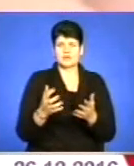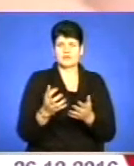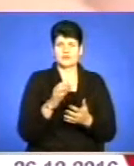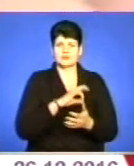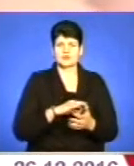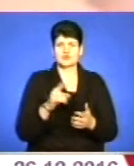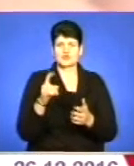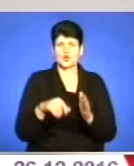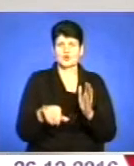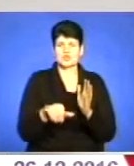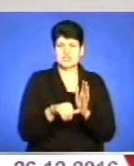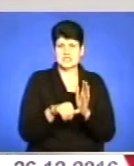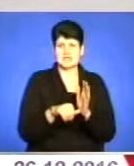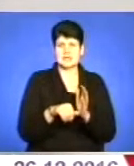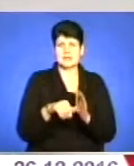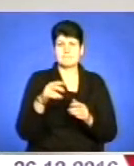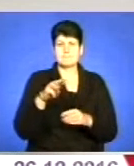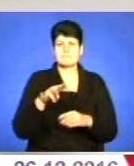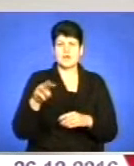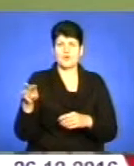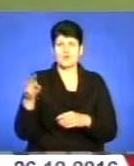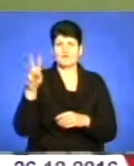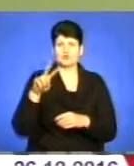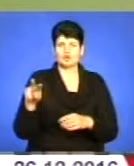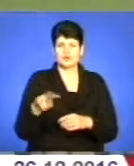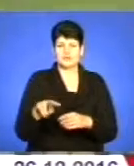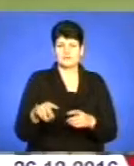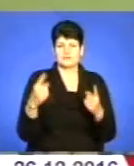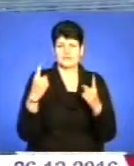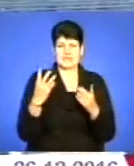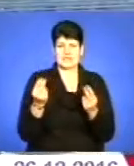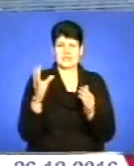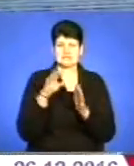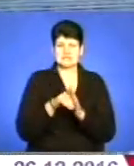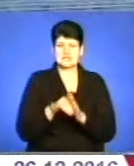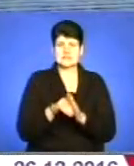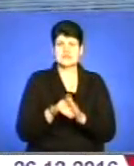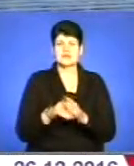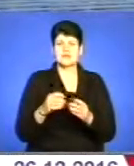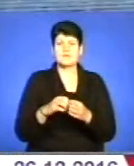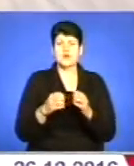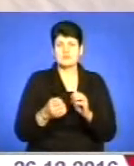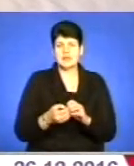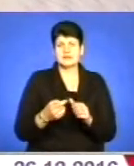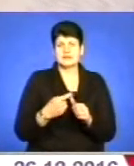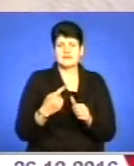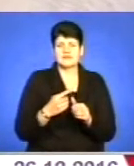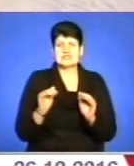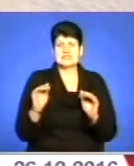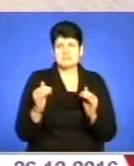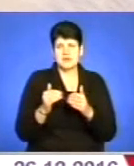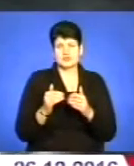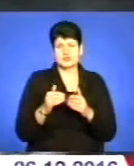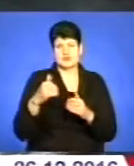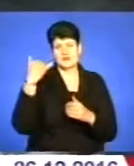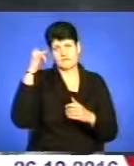мільйонів доларів капітальних інвестицій. Серед недоліків у розвитку сільського господарства голова адміністрації називає зменшення поголів